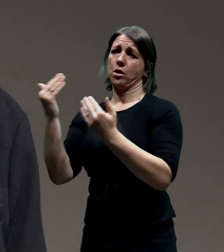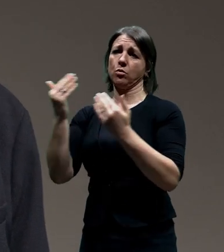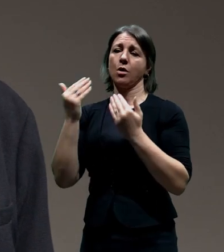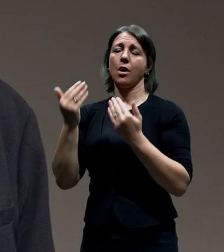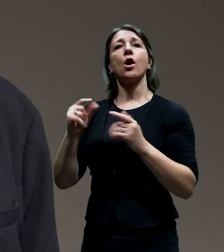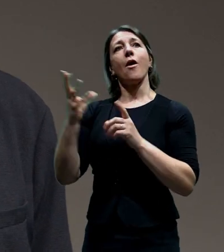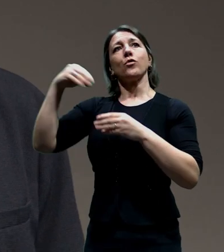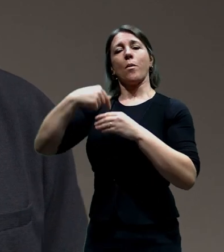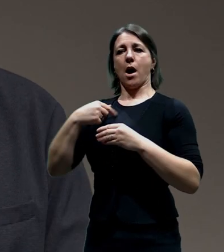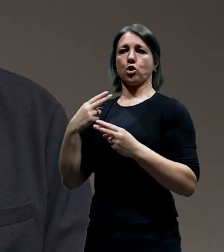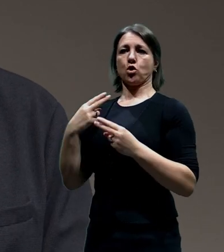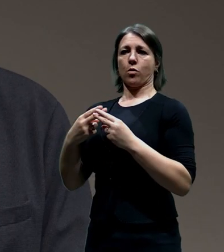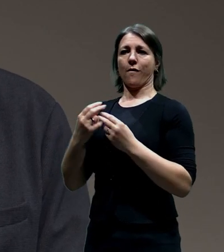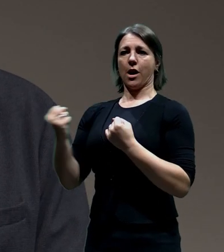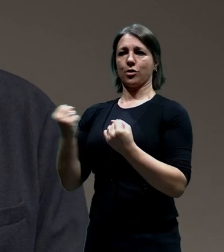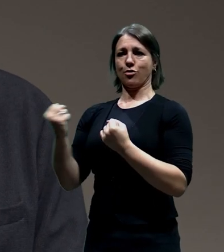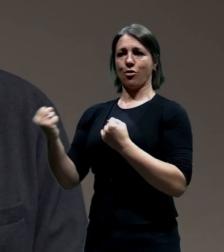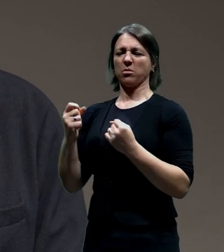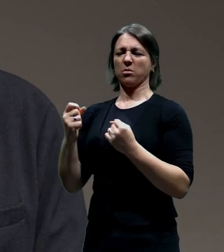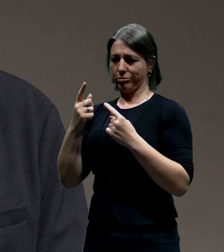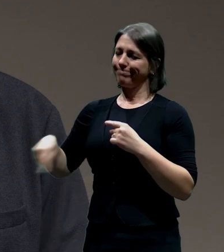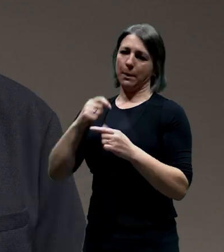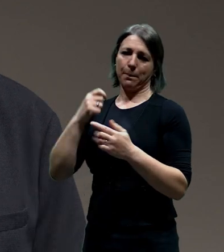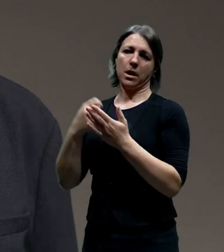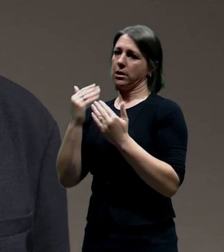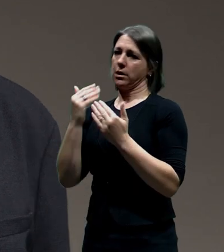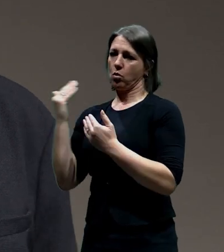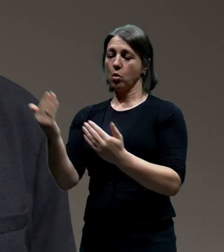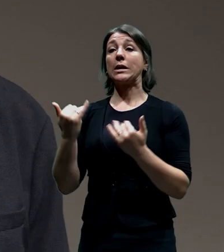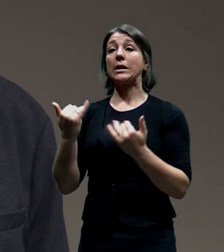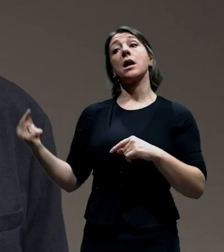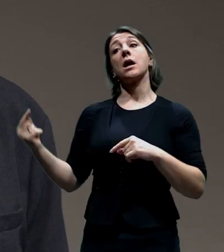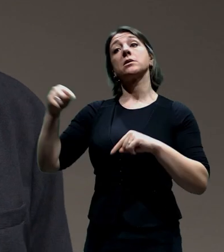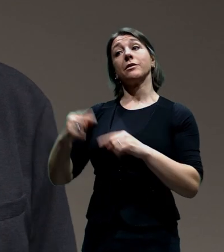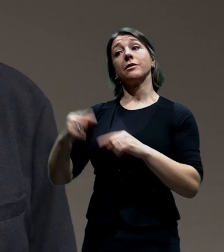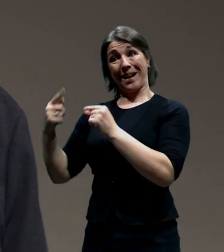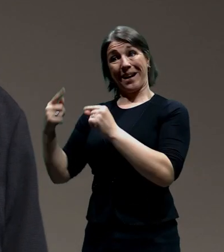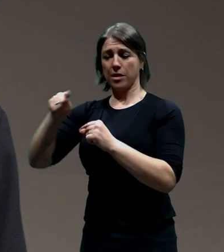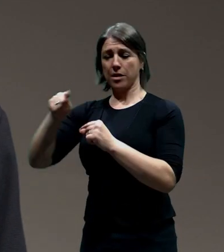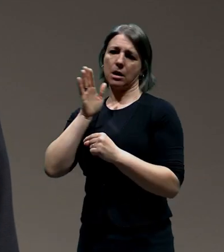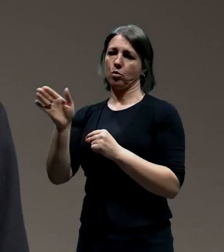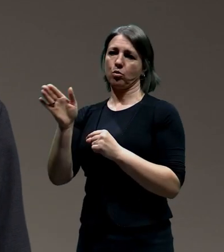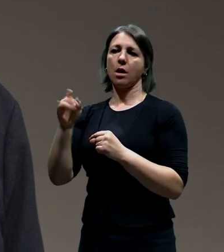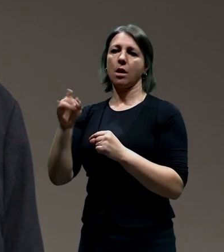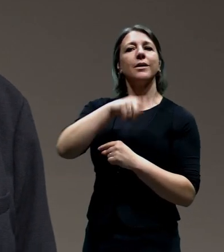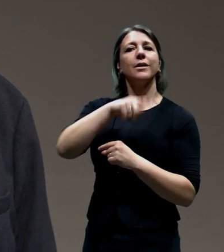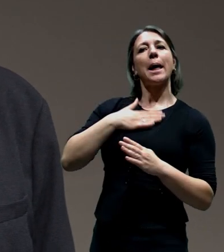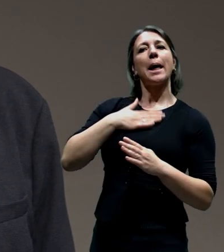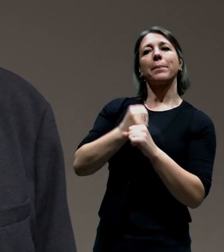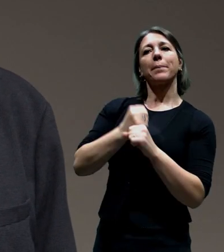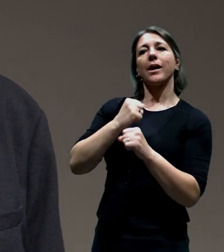gesce například. Ale dneska jsme se přišli vás seznámit s tím, jak jsme pokroučili v